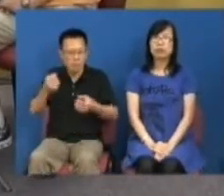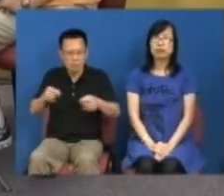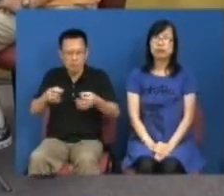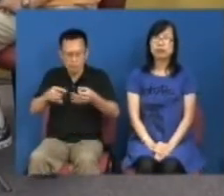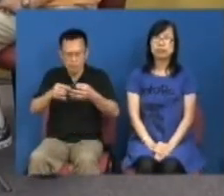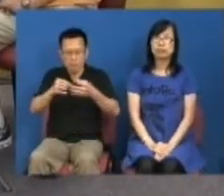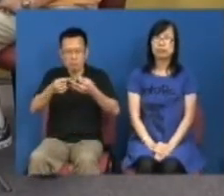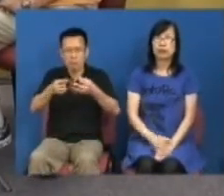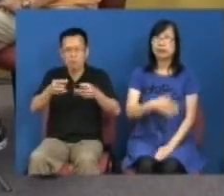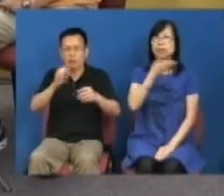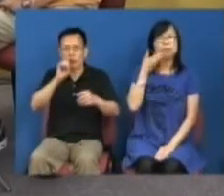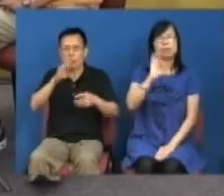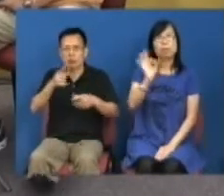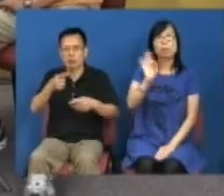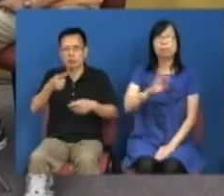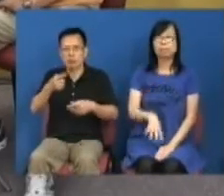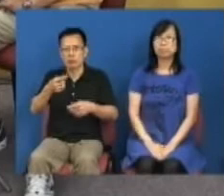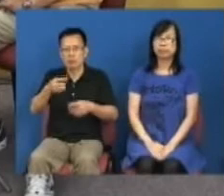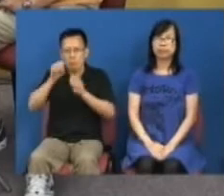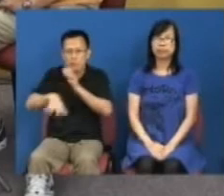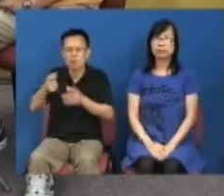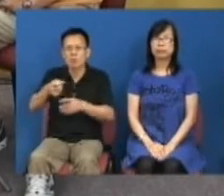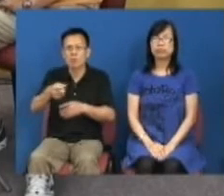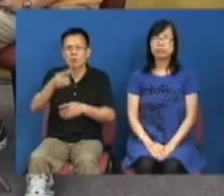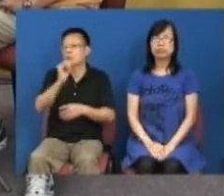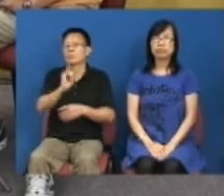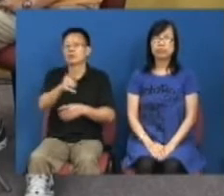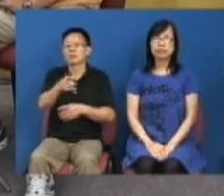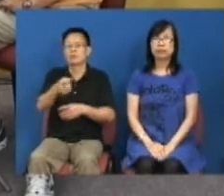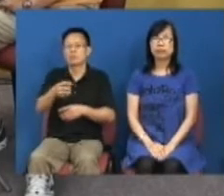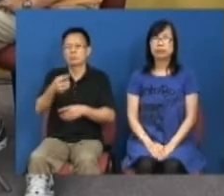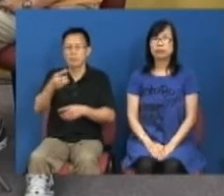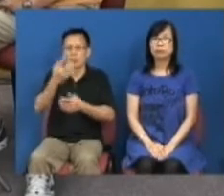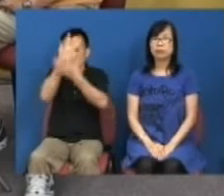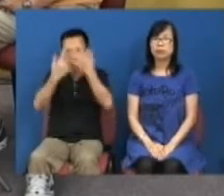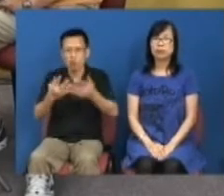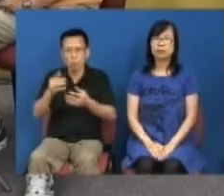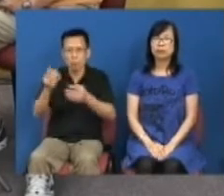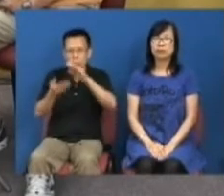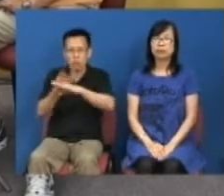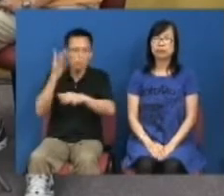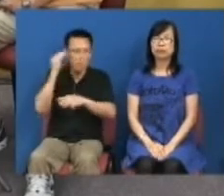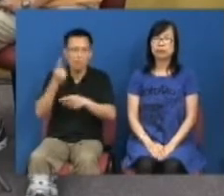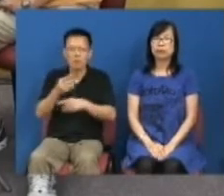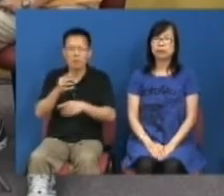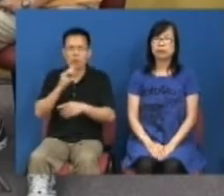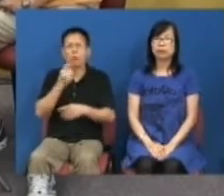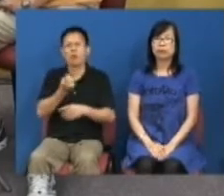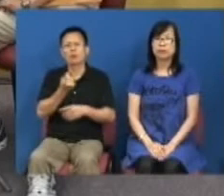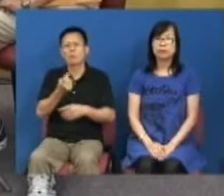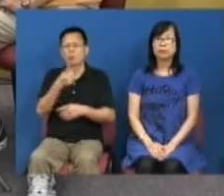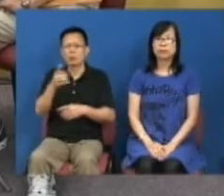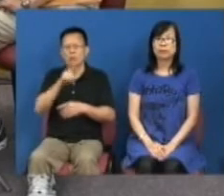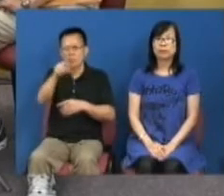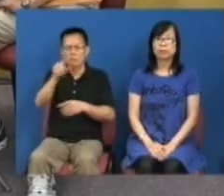是今早没有不好意思今晚回去听回网上听他说很简单他说你们民阵不用这么多